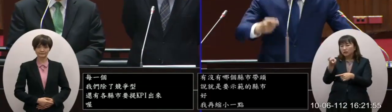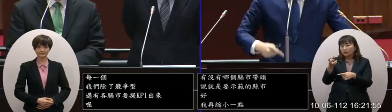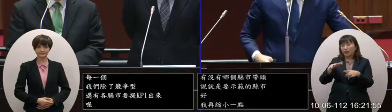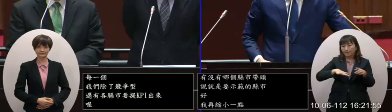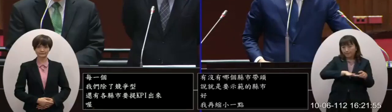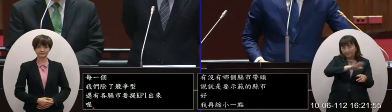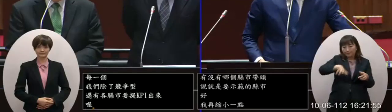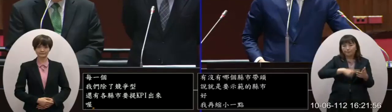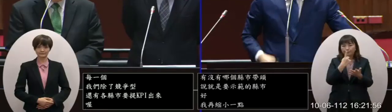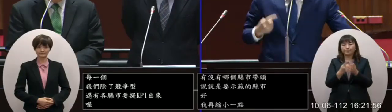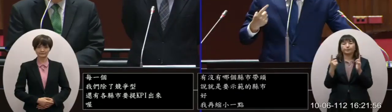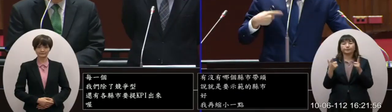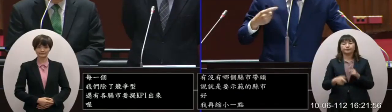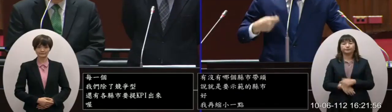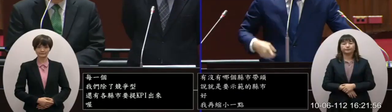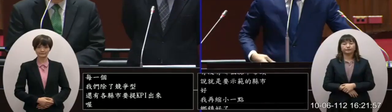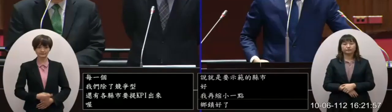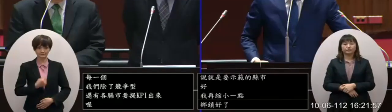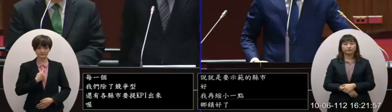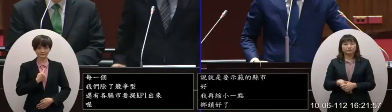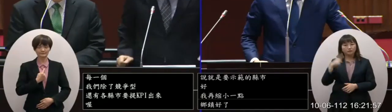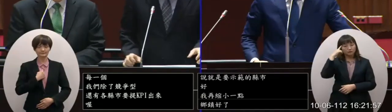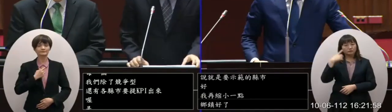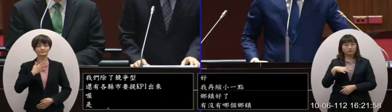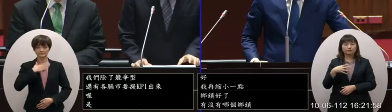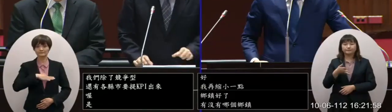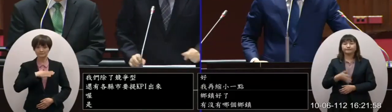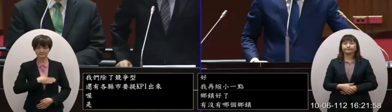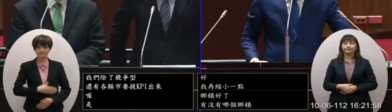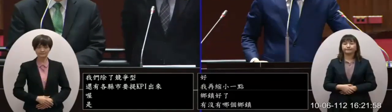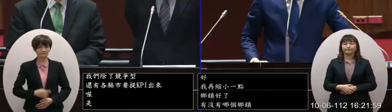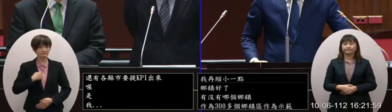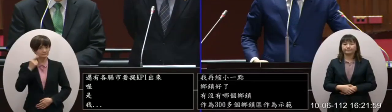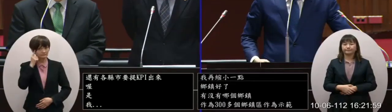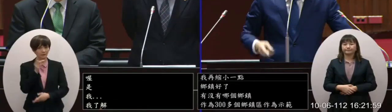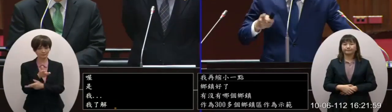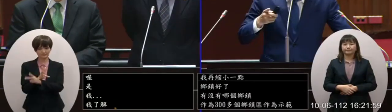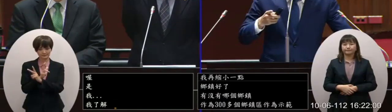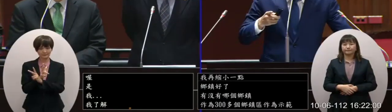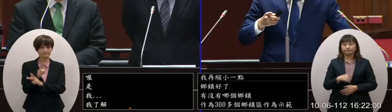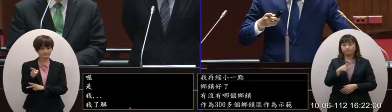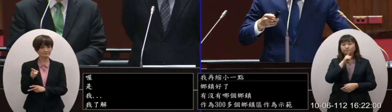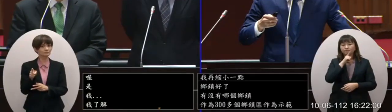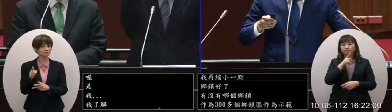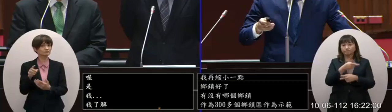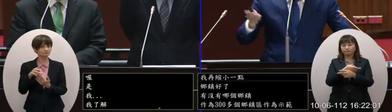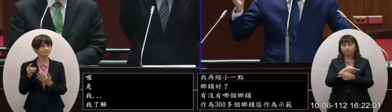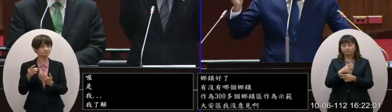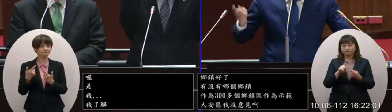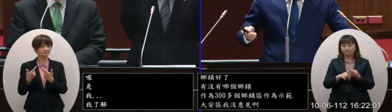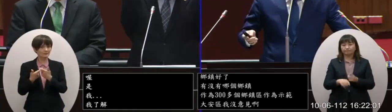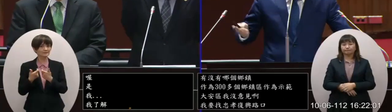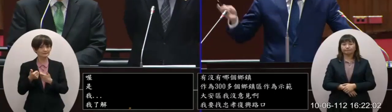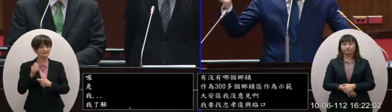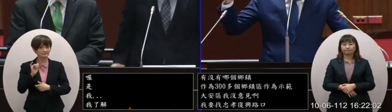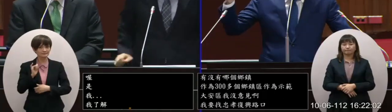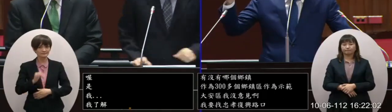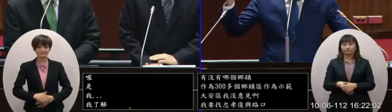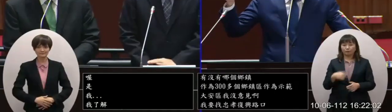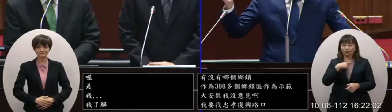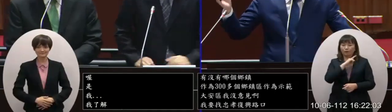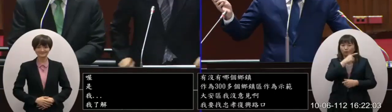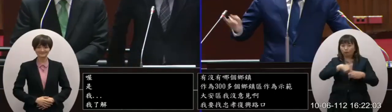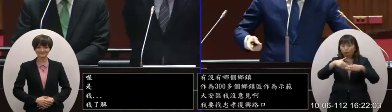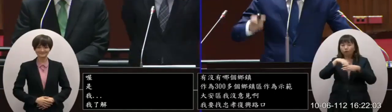不是面啊部長理解我的意思吧我了解我覺得板橋是合適的你說的喔你知道我